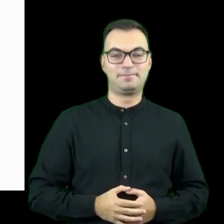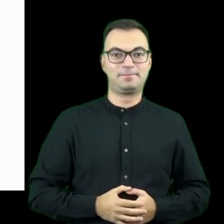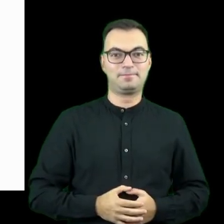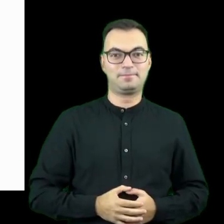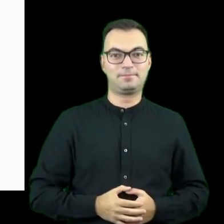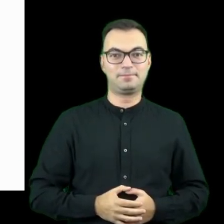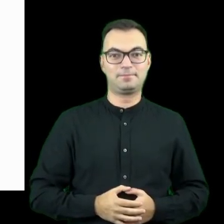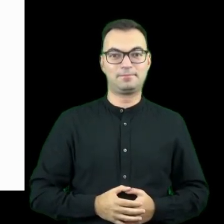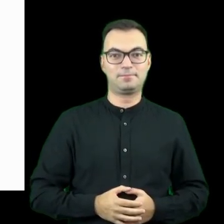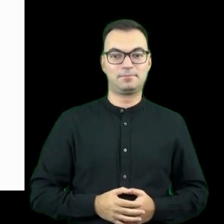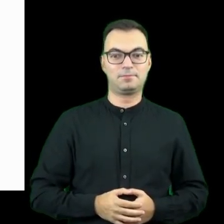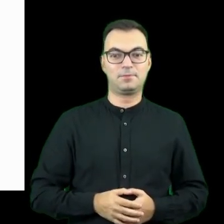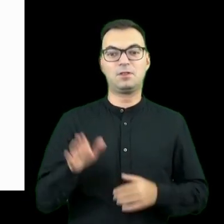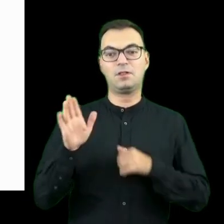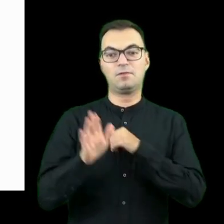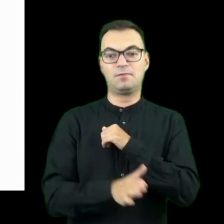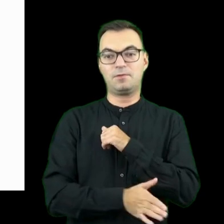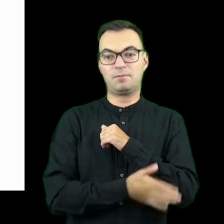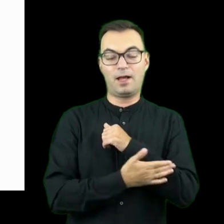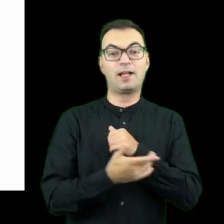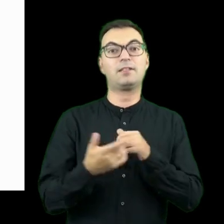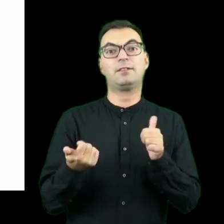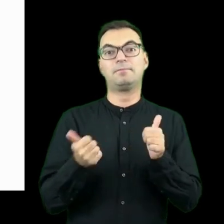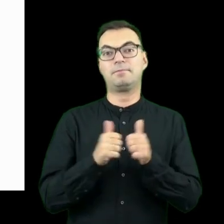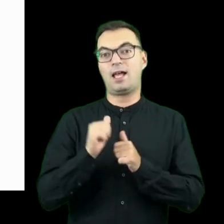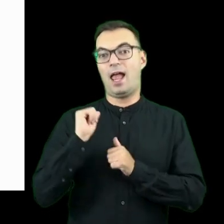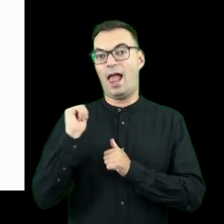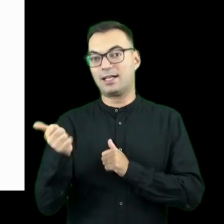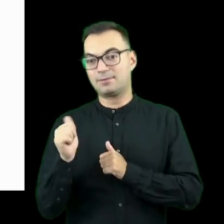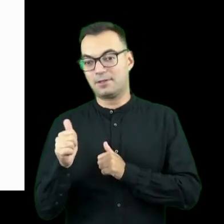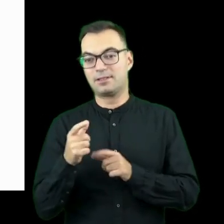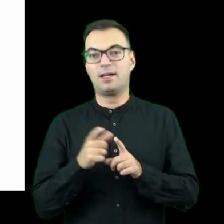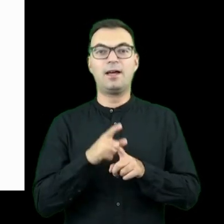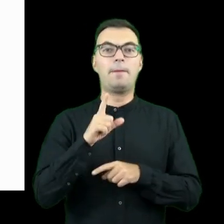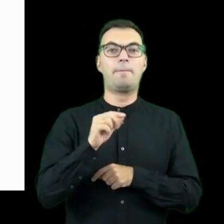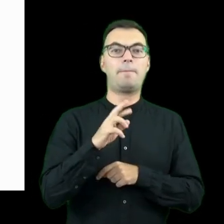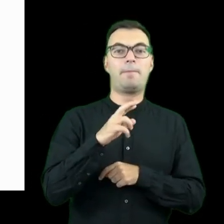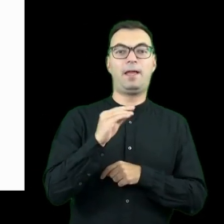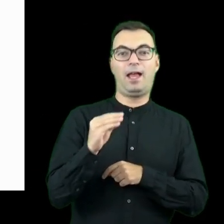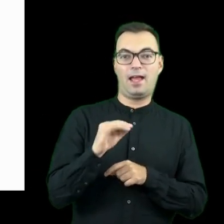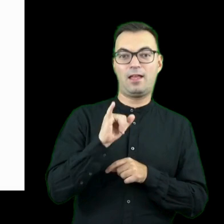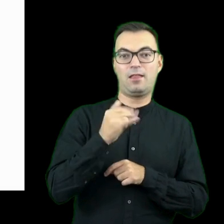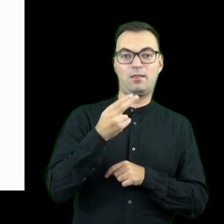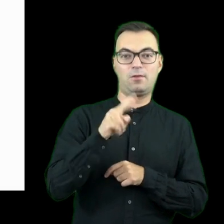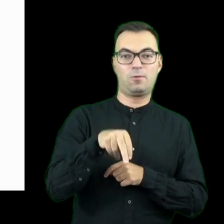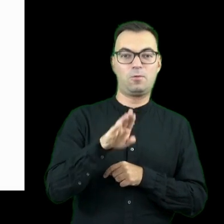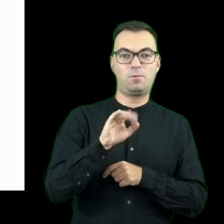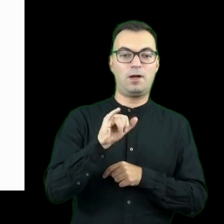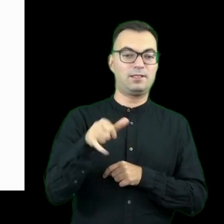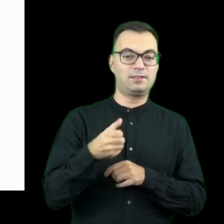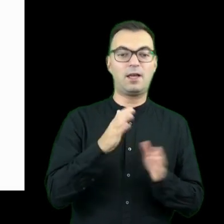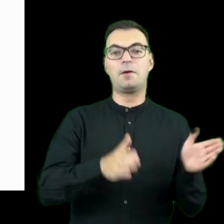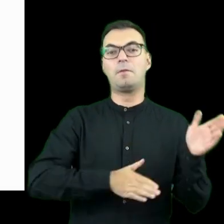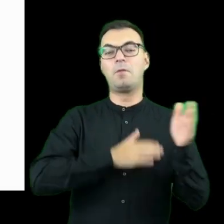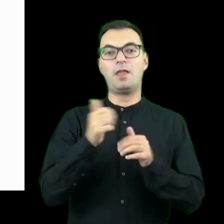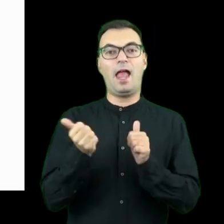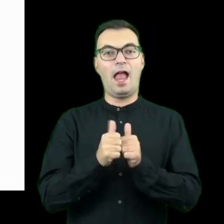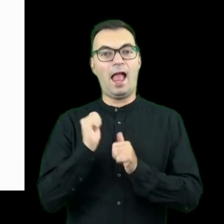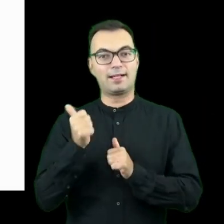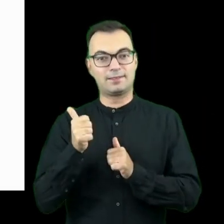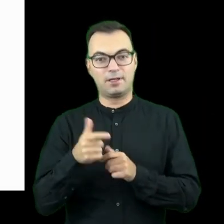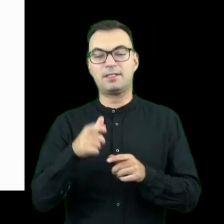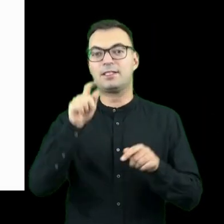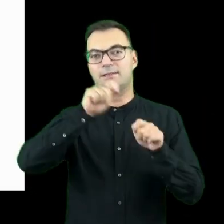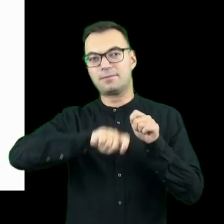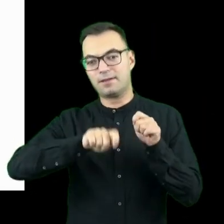i dostać wsparcie eksperckie do preinkubacji, potem wsparcie eksperckie do testowania Waszej innowacji oraz